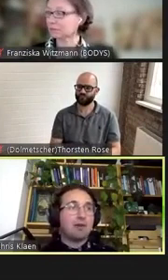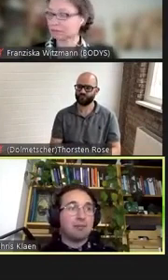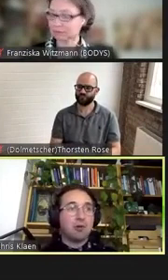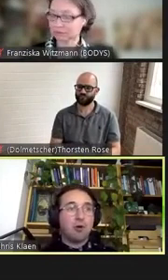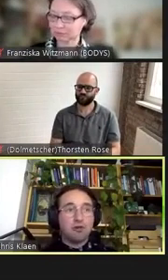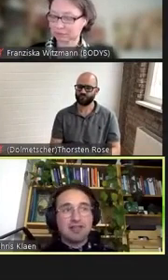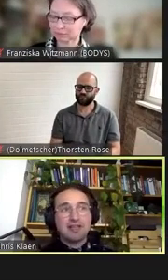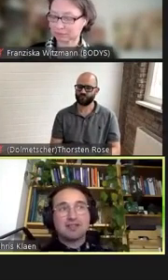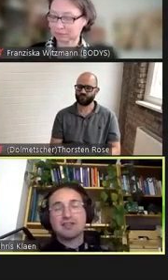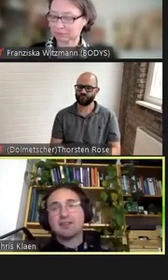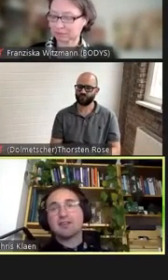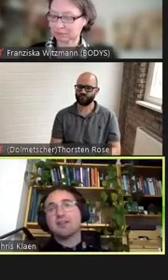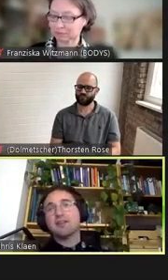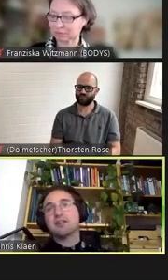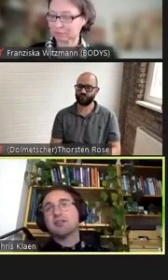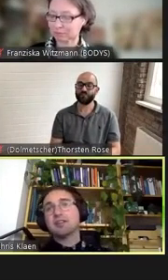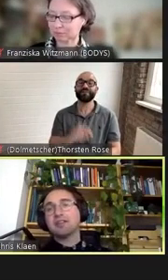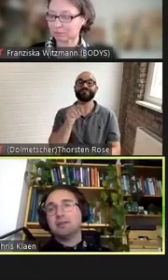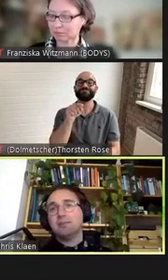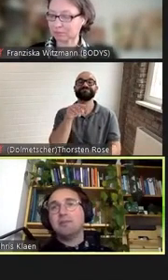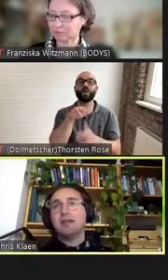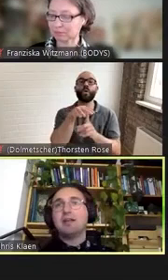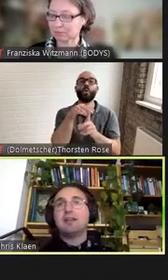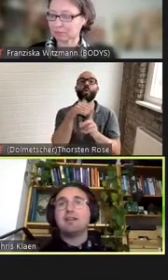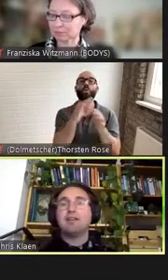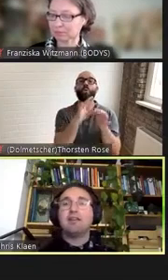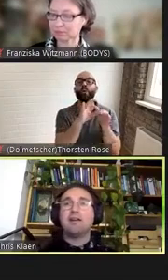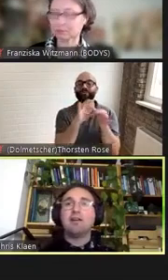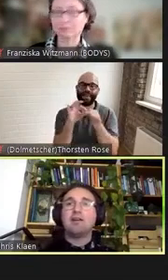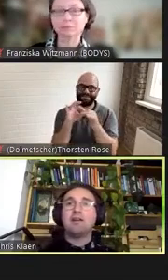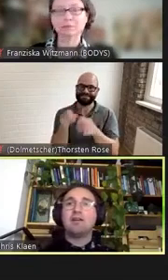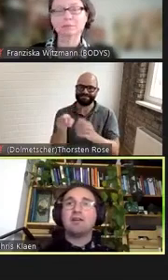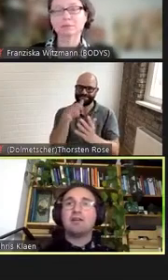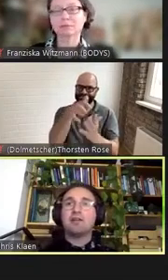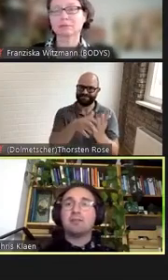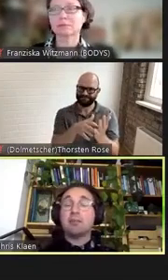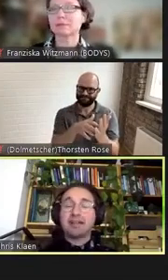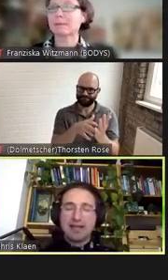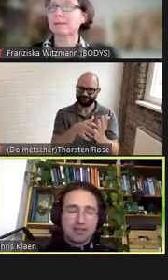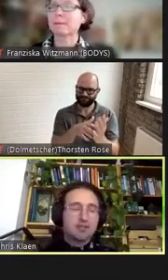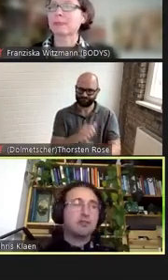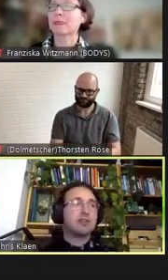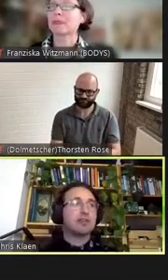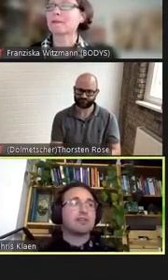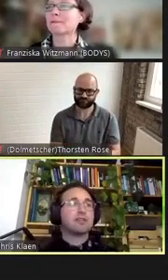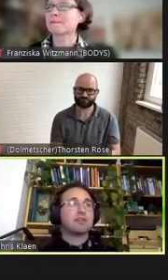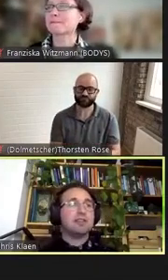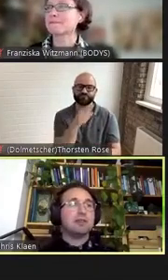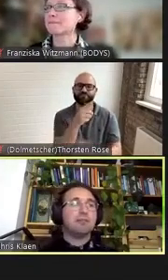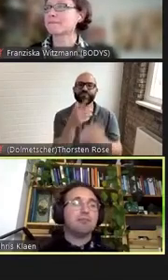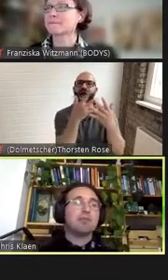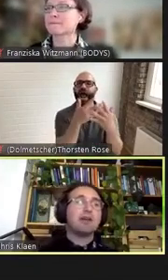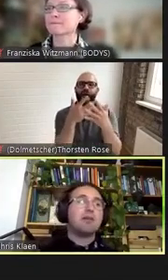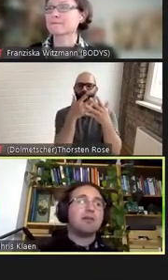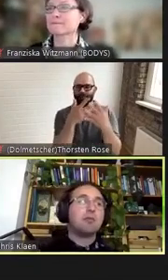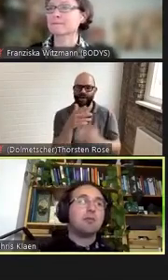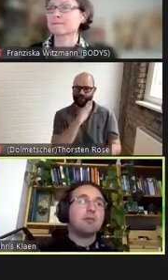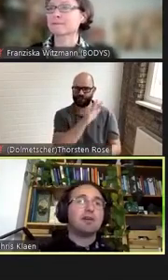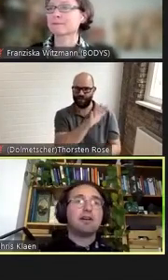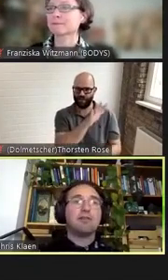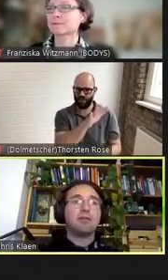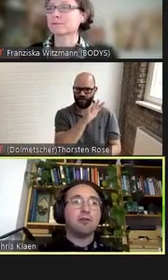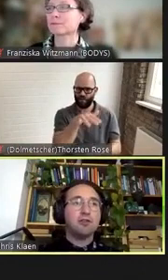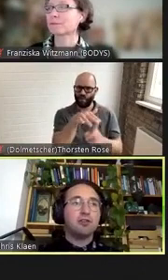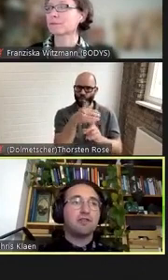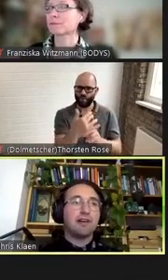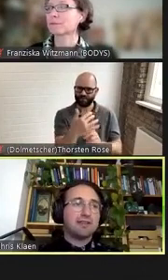Kontext geschrieben im amerikanischen Kontext geschrieben wo